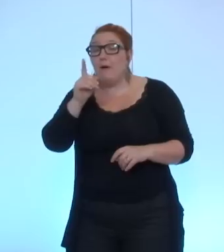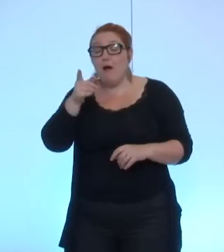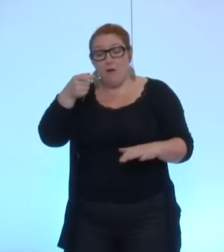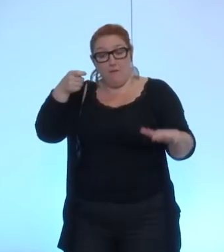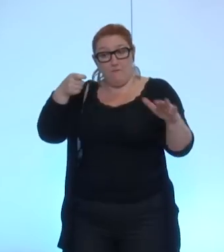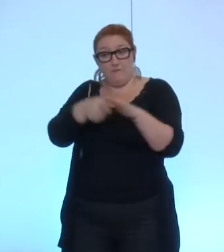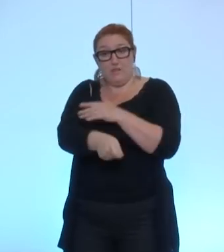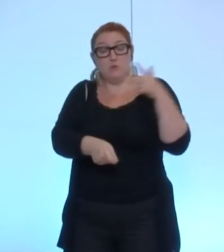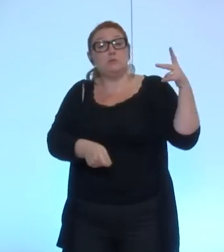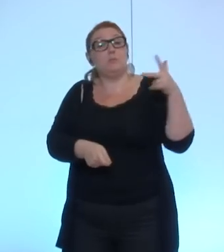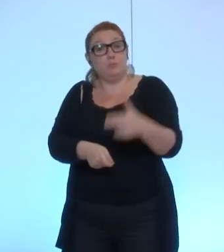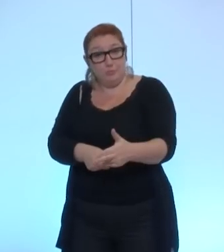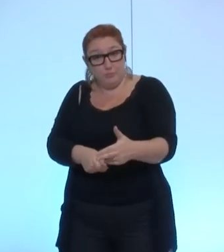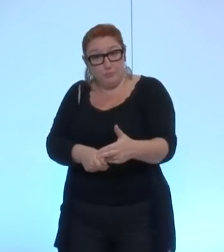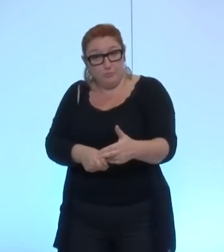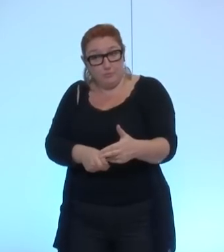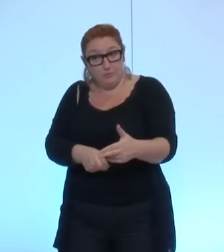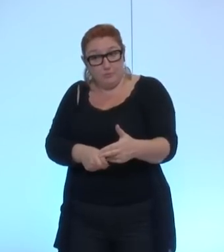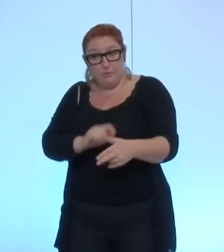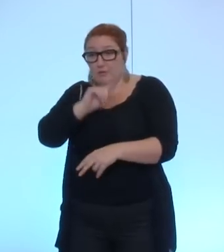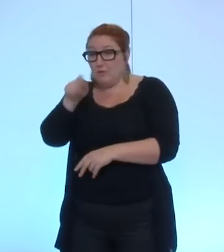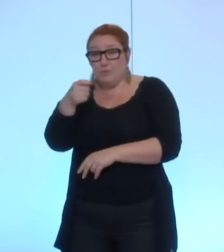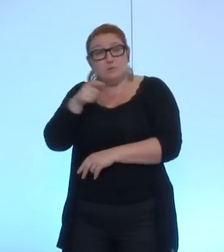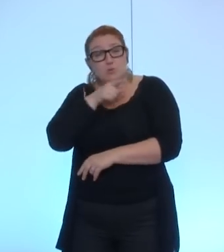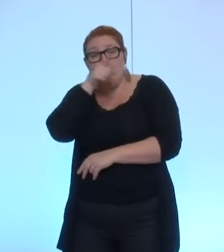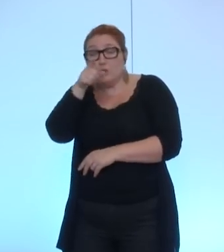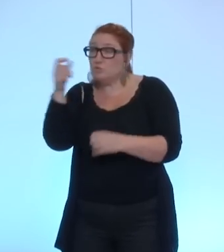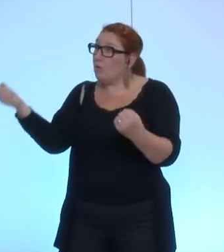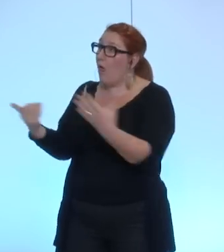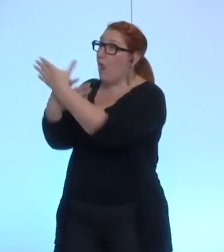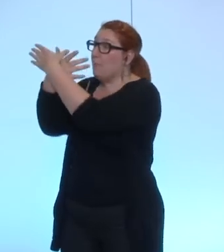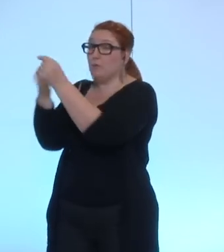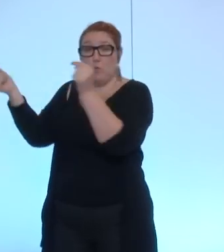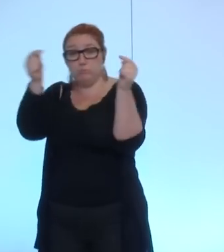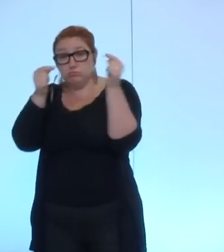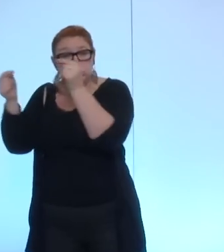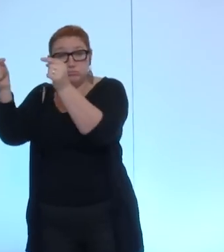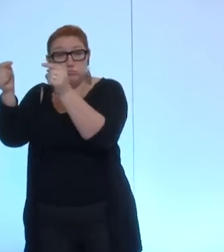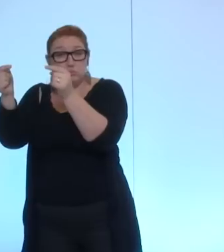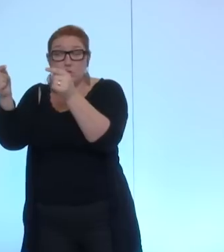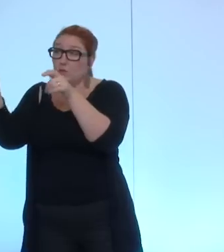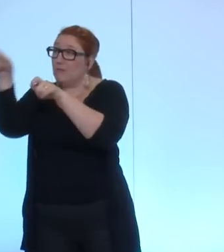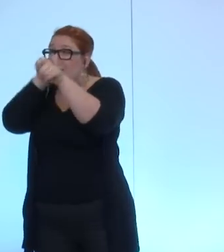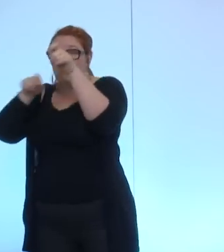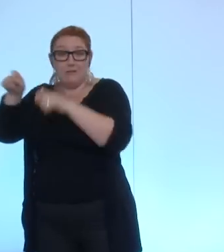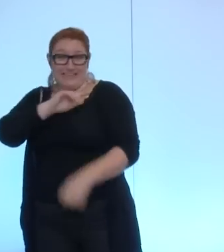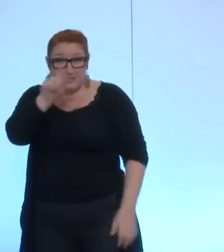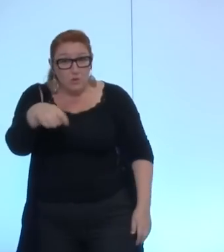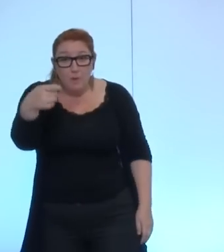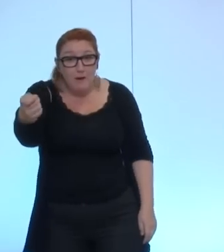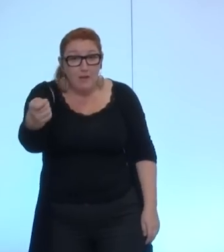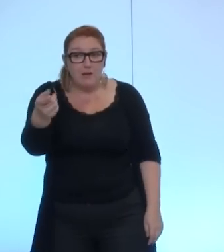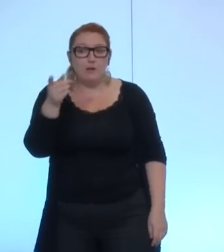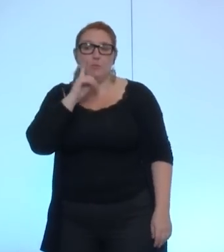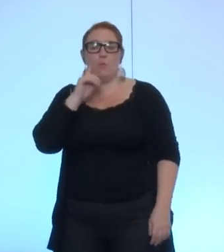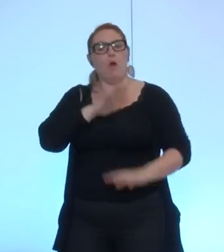marges de manœuvre derrière la discussion que nous aurons forcément à un moment avec la métro et elle est normale c'est que nous transférerons même si c'est pas